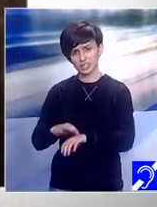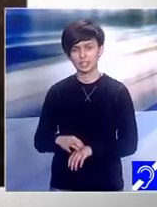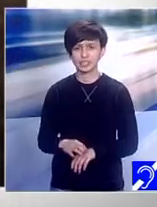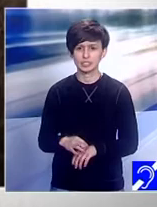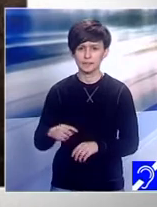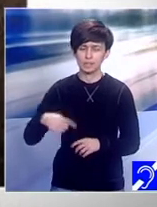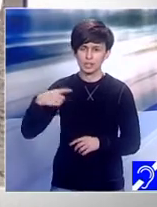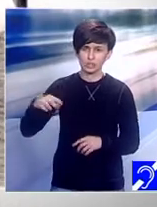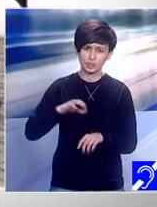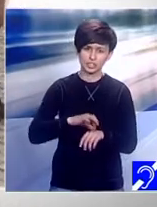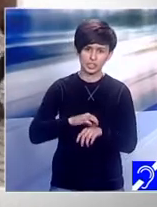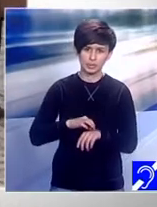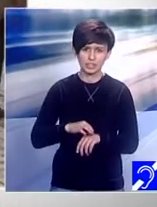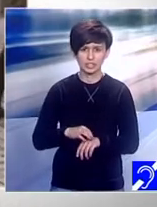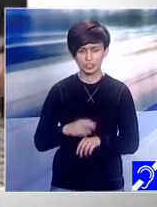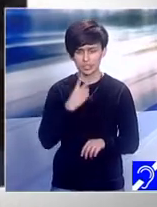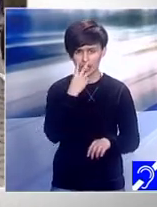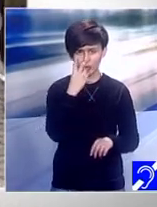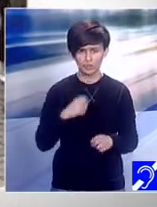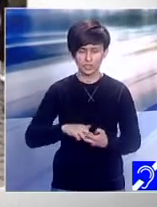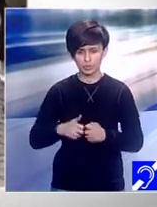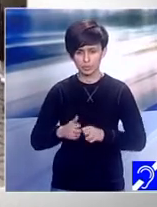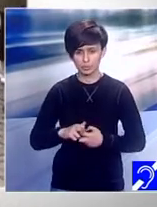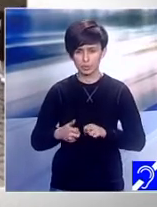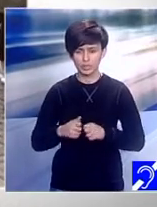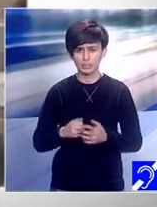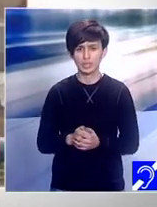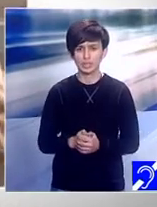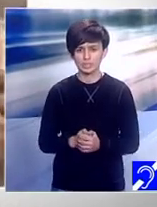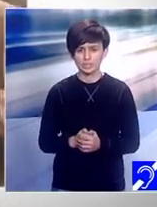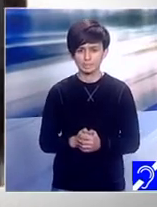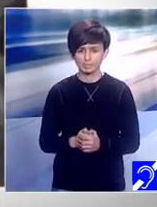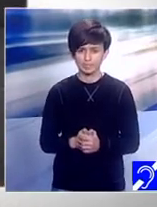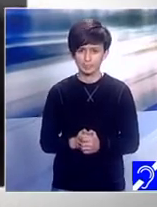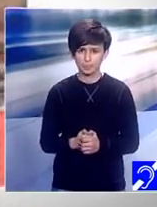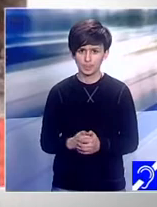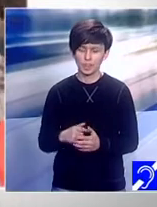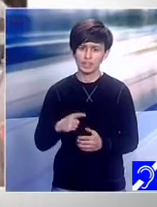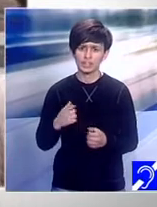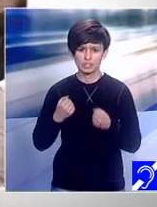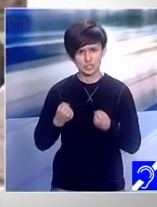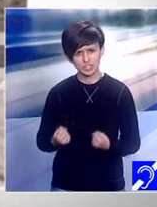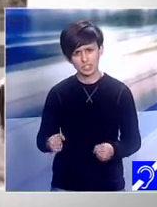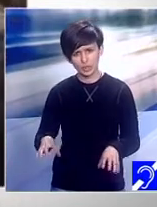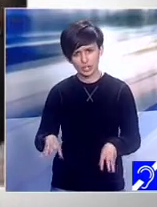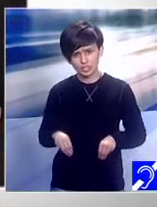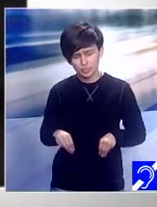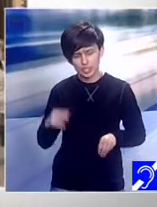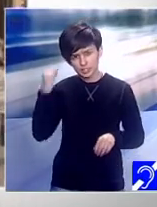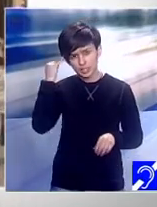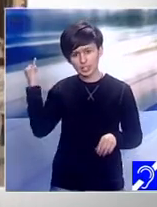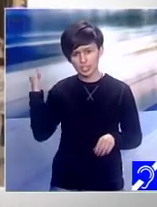o persoană medicală detectează problema. Societatea românească în continuare se zice de grea acceptată ideea să ai o persoană cu